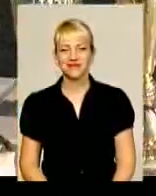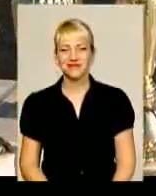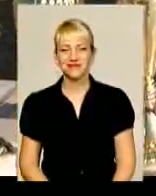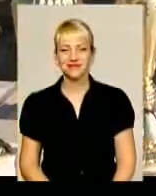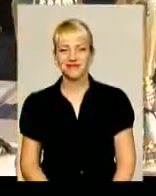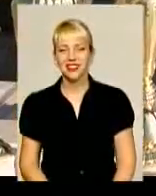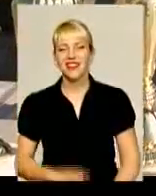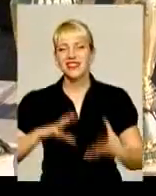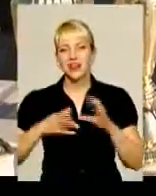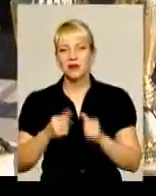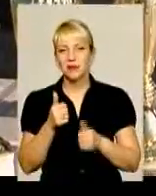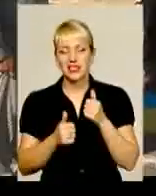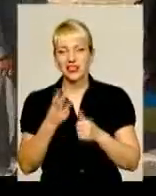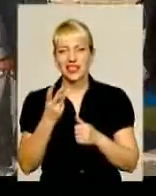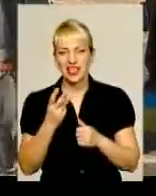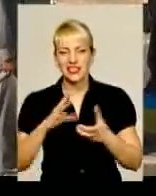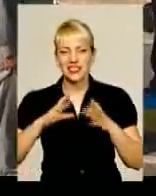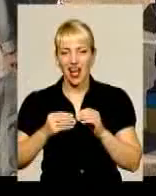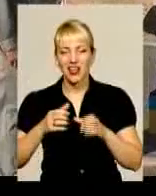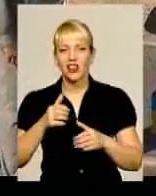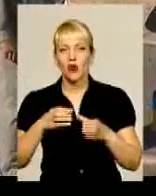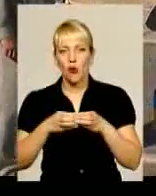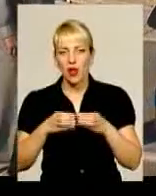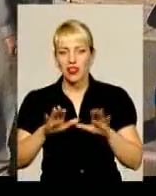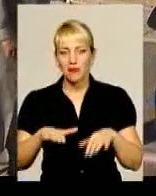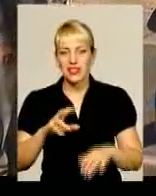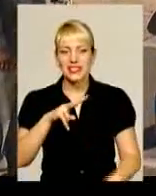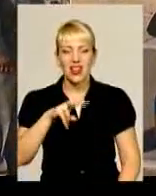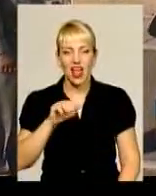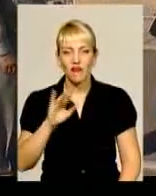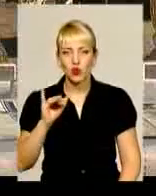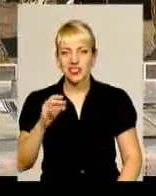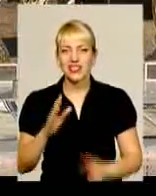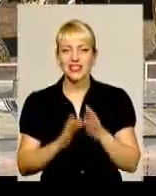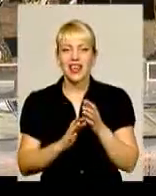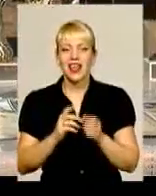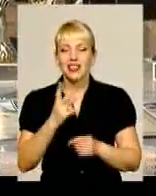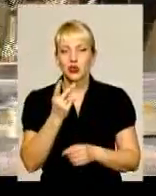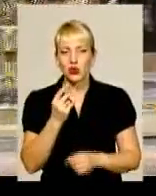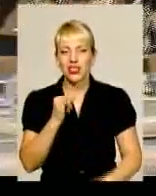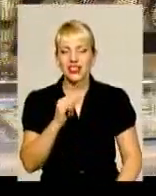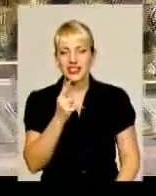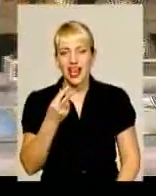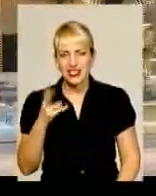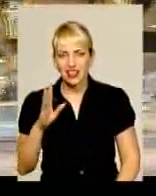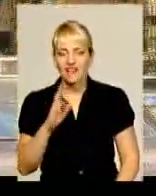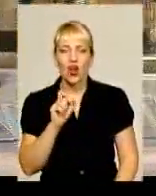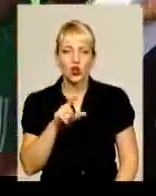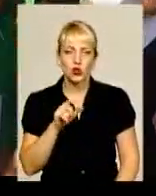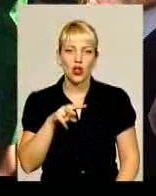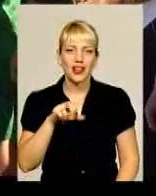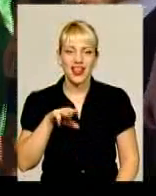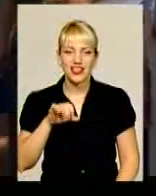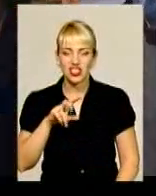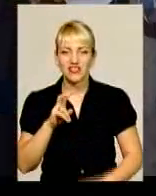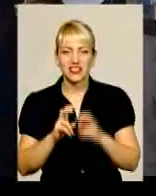За підсумками змагань, третє загальнокомандне місце посіла команда Славуцького лісгоспу, друге – за Ізяславським і золото – у Литичівського.